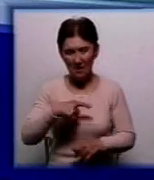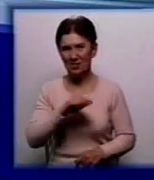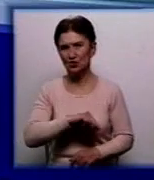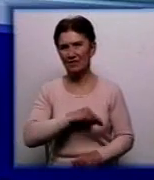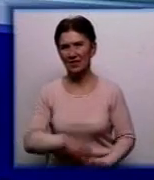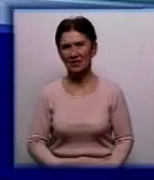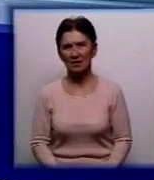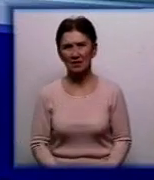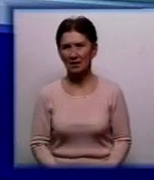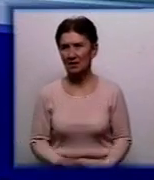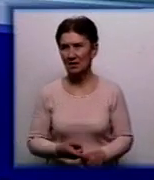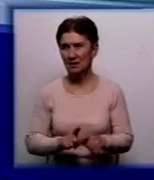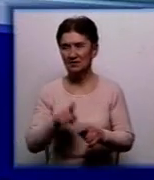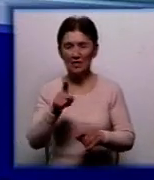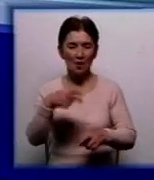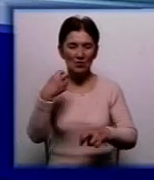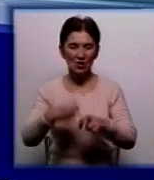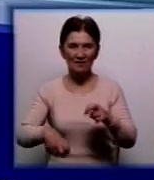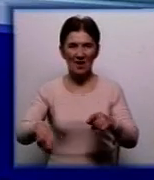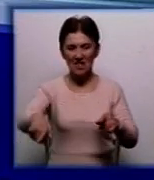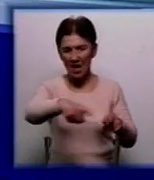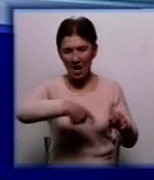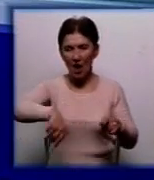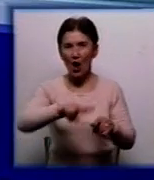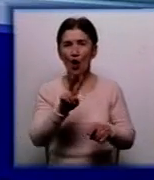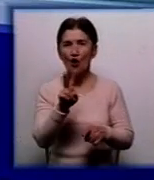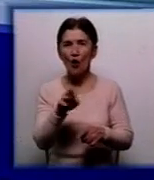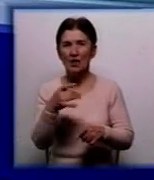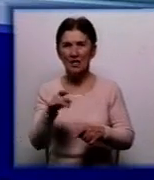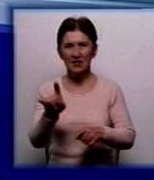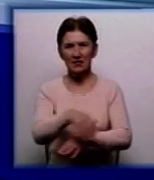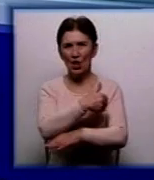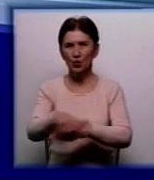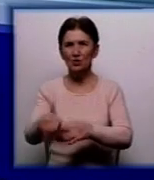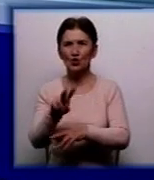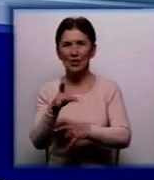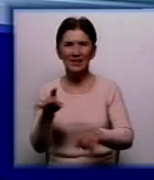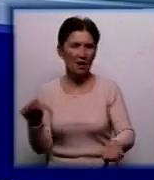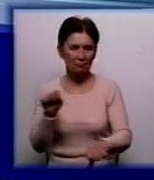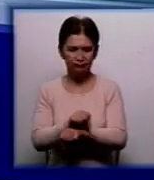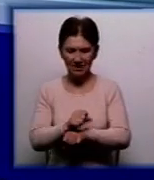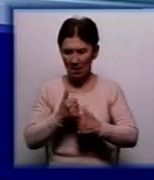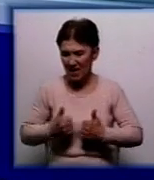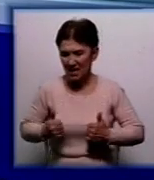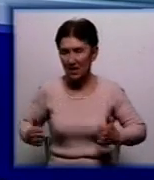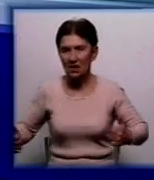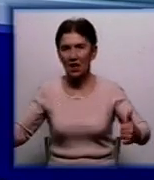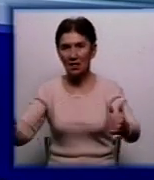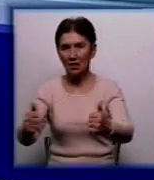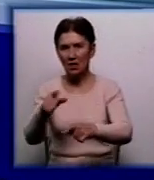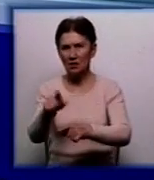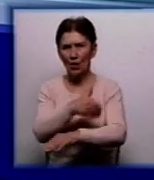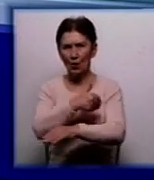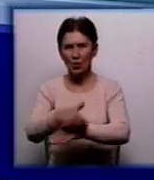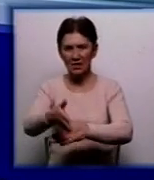Через провал каналізаційного колектору рух вулицею Короленка в обласному центрі перекрили. Повідомлення про яму на перехресті вулиць